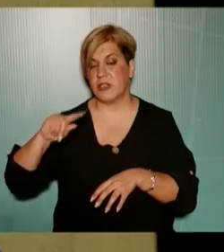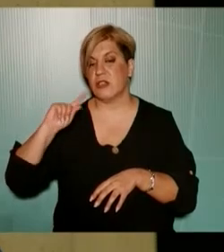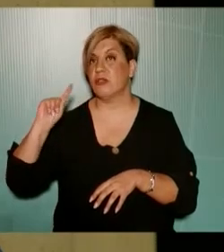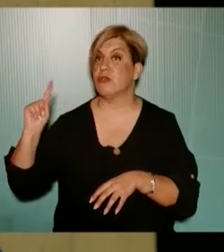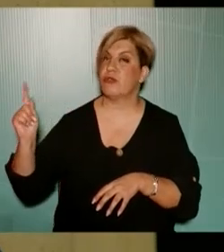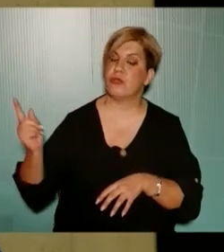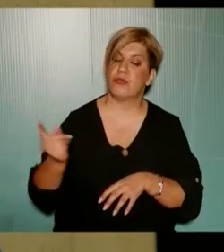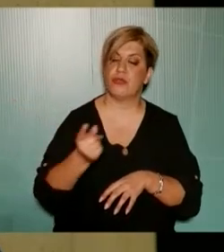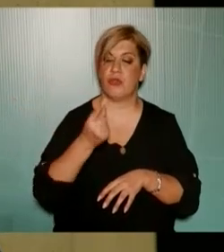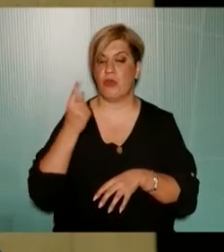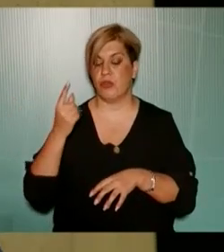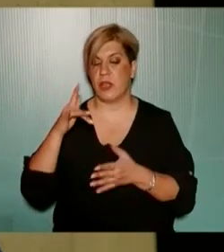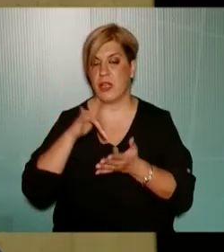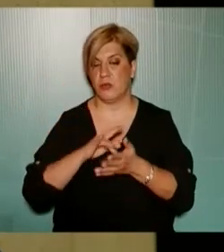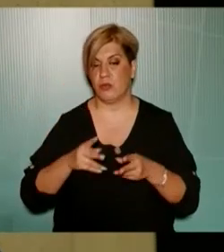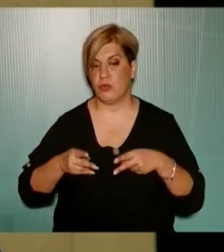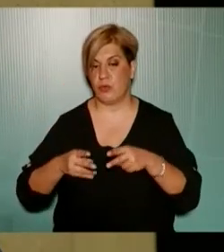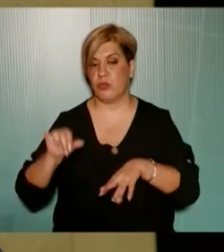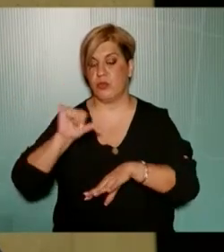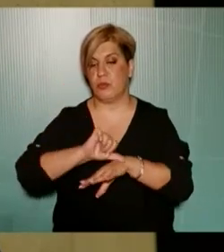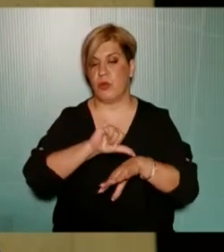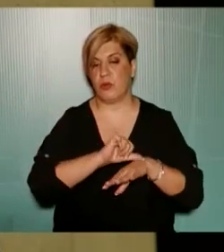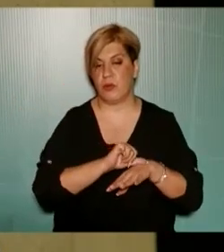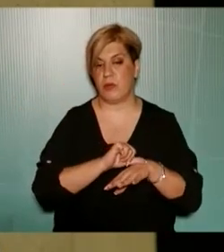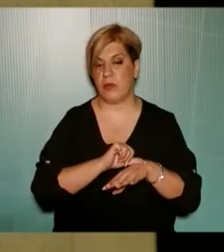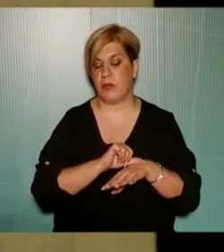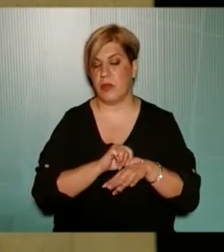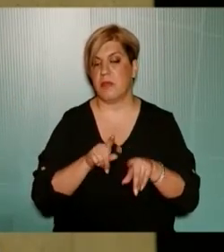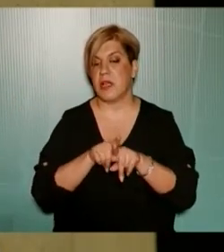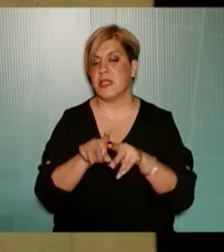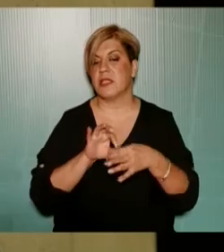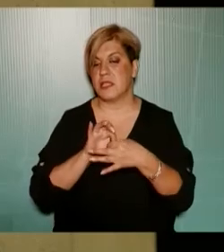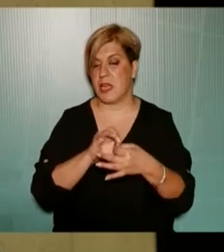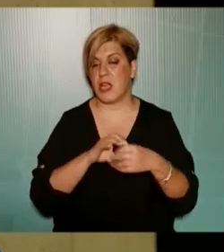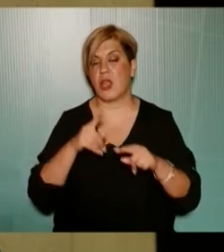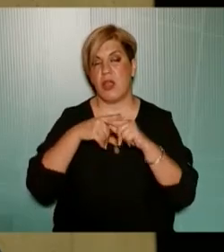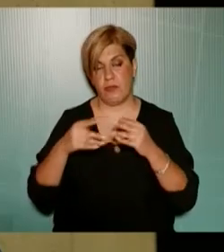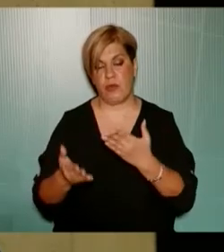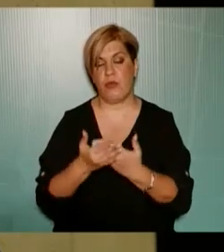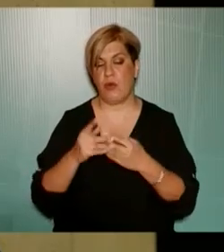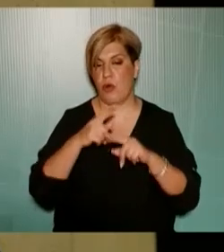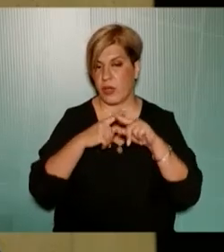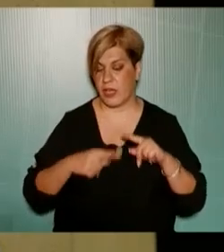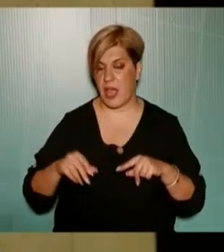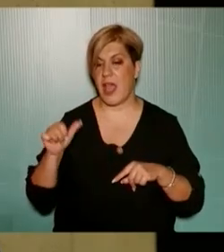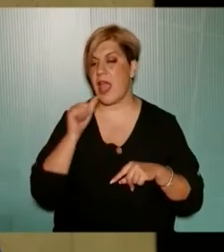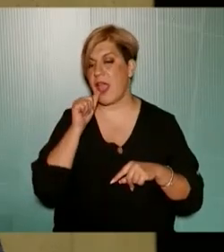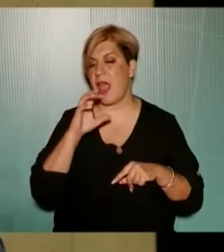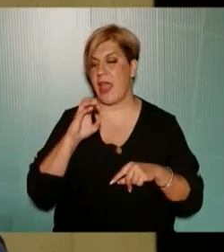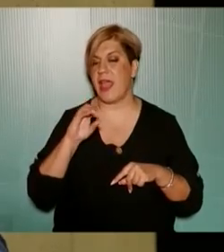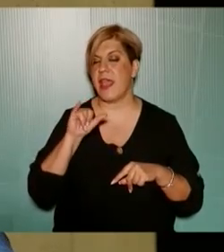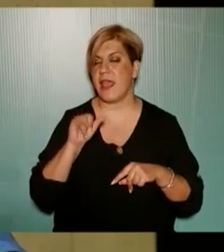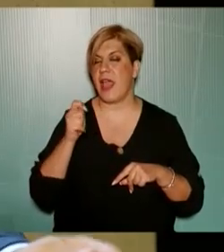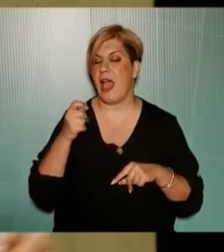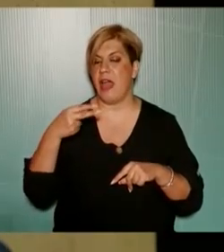όλοι στους κεντρικούς δρόμους της πόλης πάντοτε σε συνεργασία και χορηγία με την ΕΑΘ